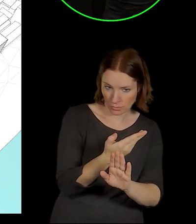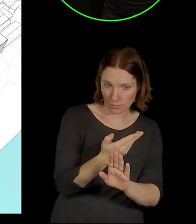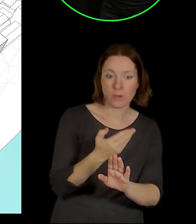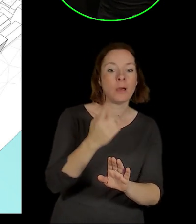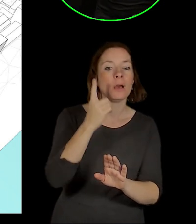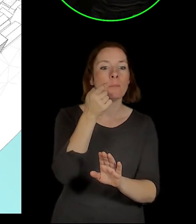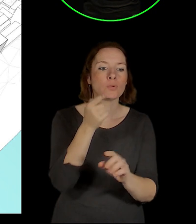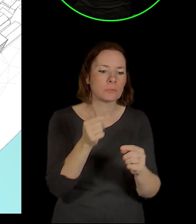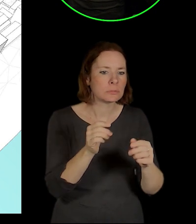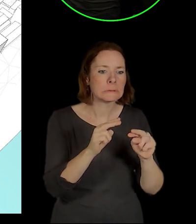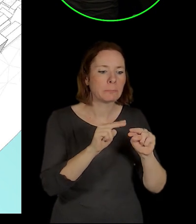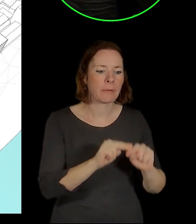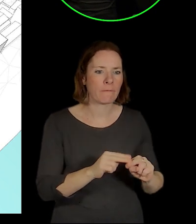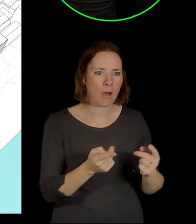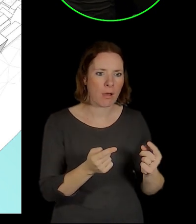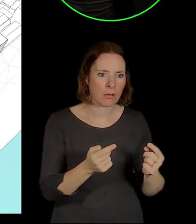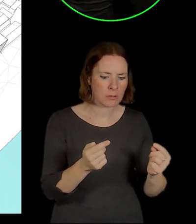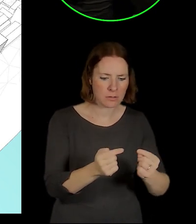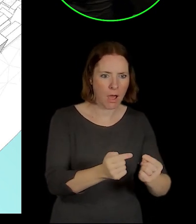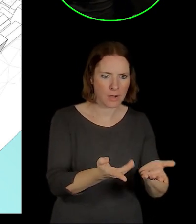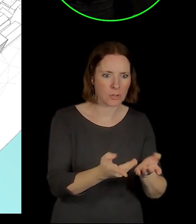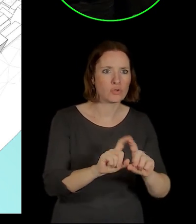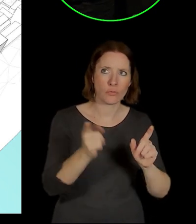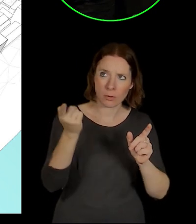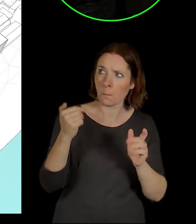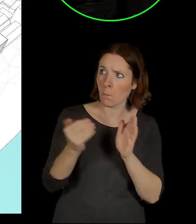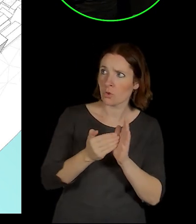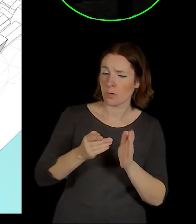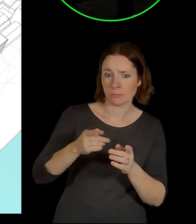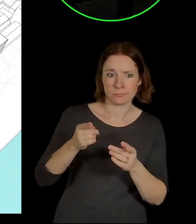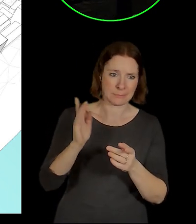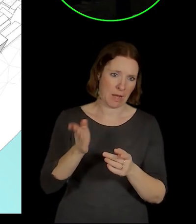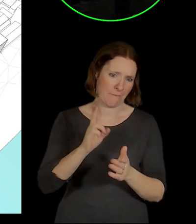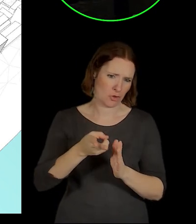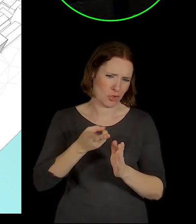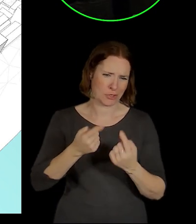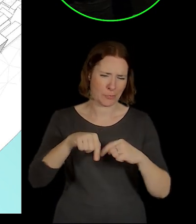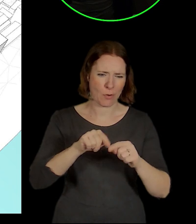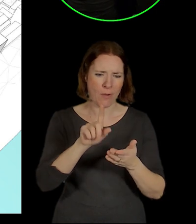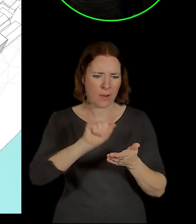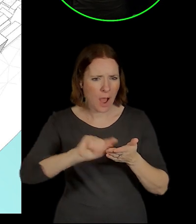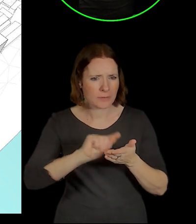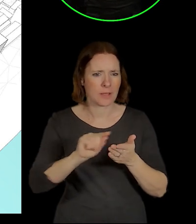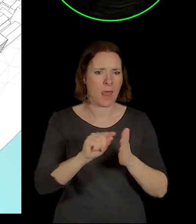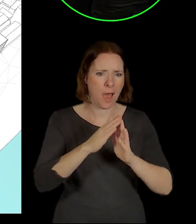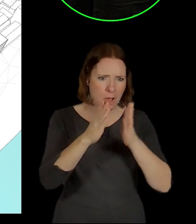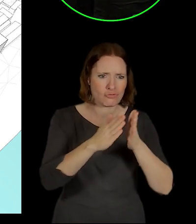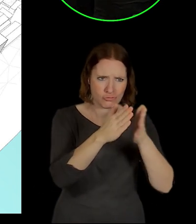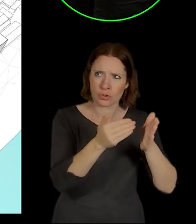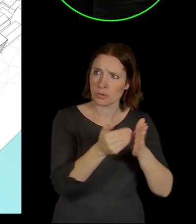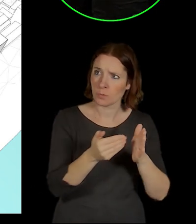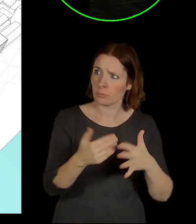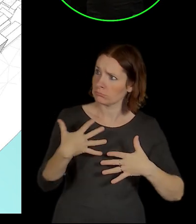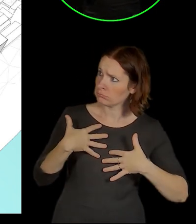nahradit tu kapacitu, kterou tam měli v nějakých kancelářských prostorách, aby neměli pocit, že obětovali